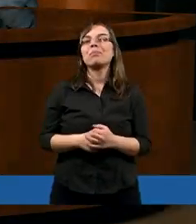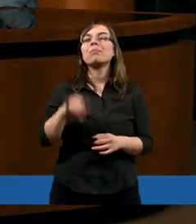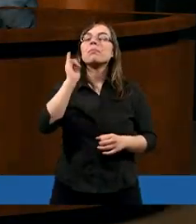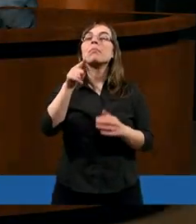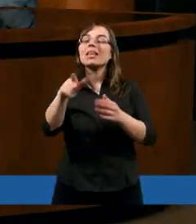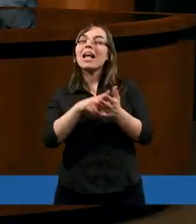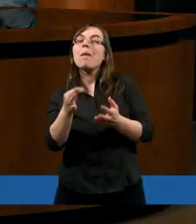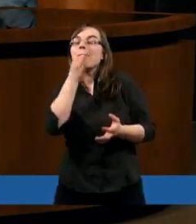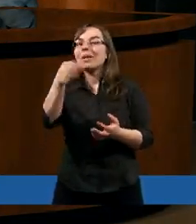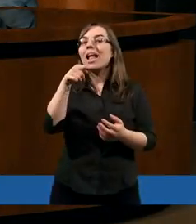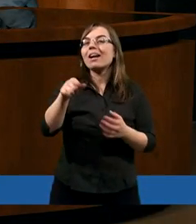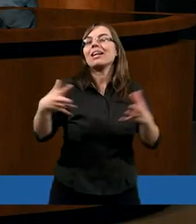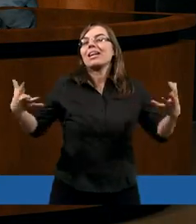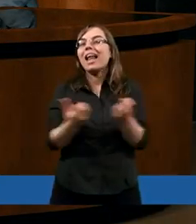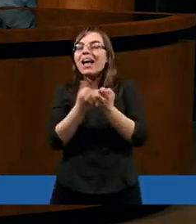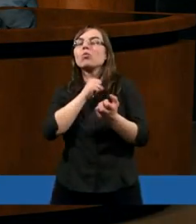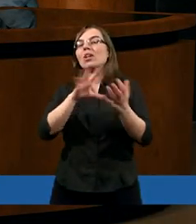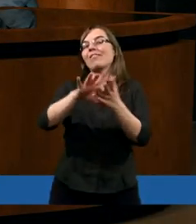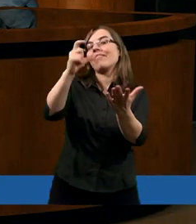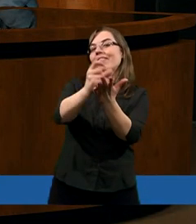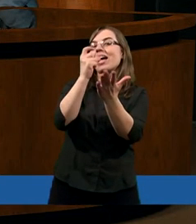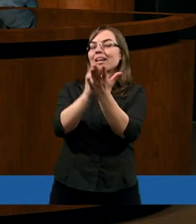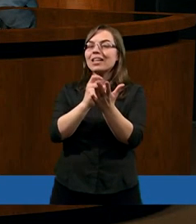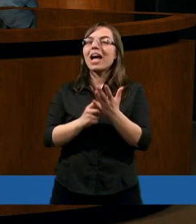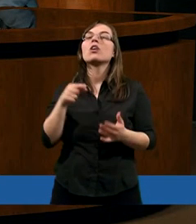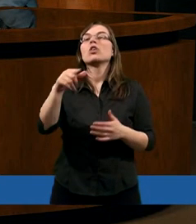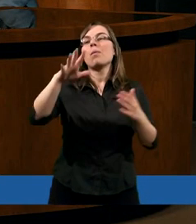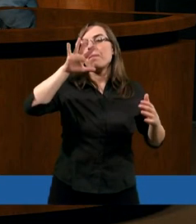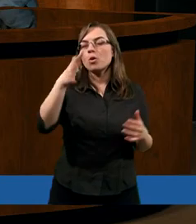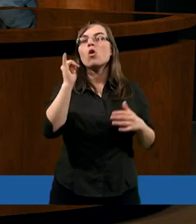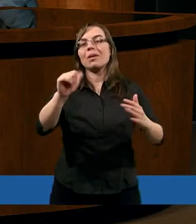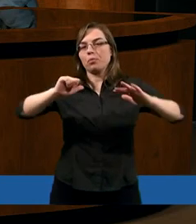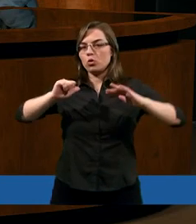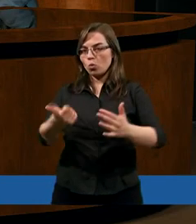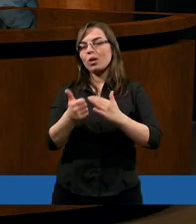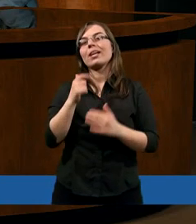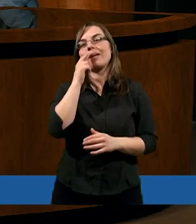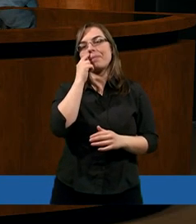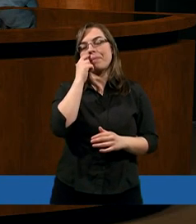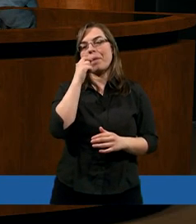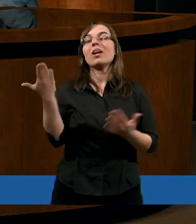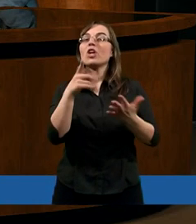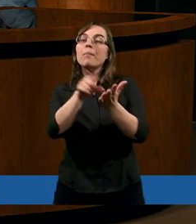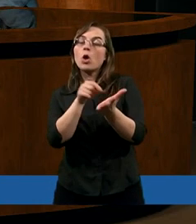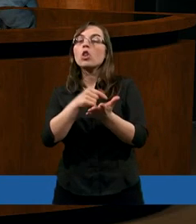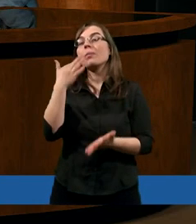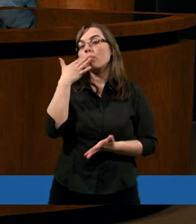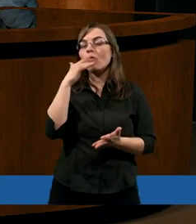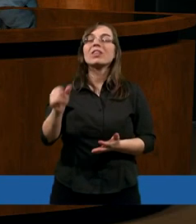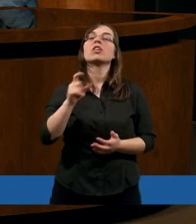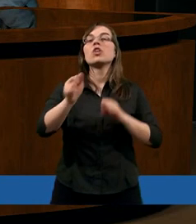na to twoje pytanie znajduje się w wersecie tutaj piątym i szóstym, gdzie Piotr mówi,